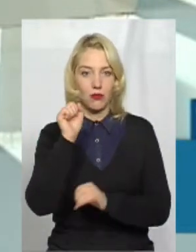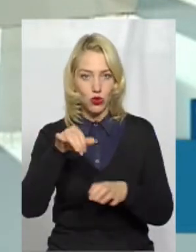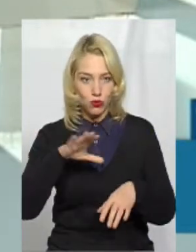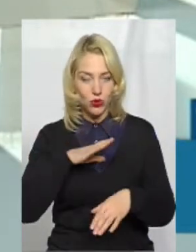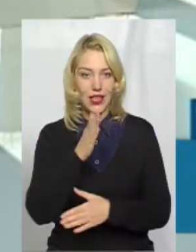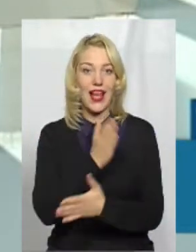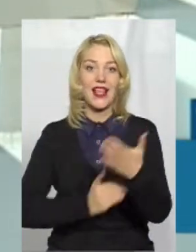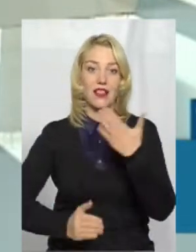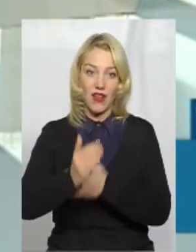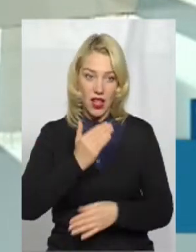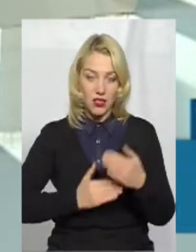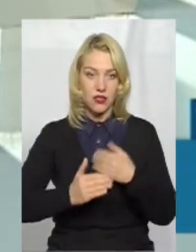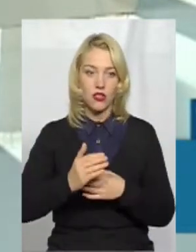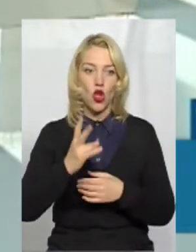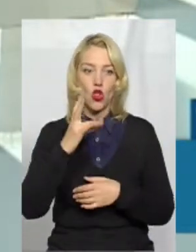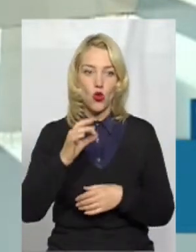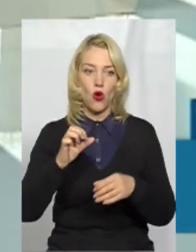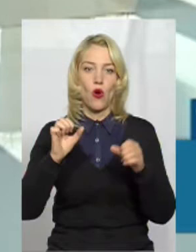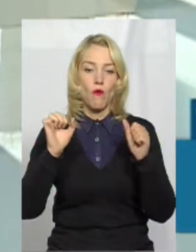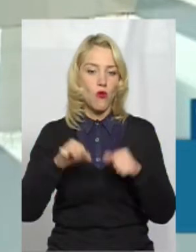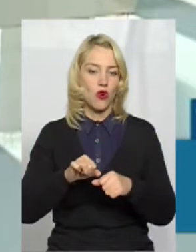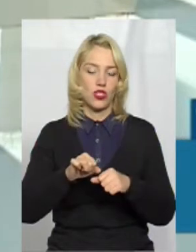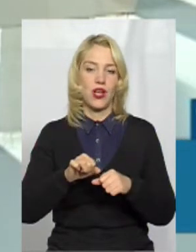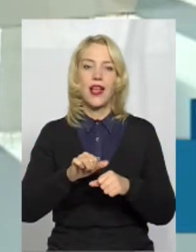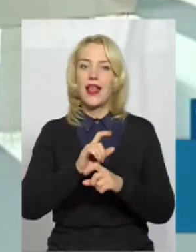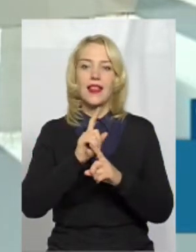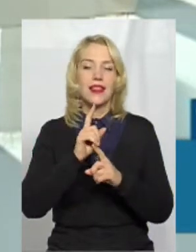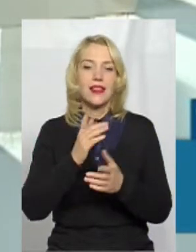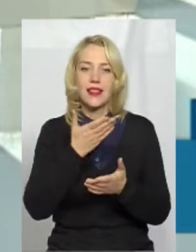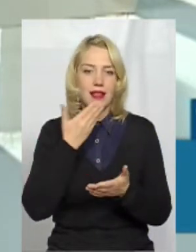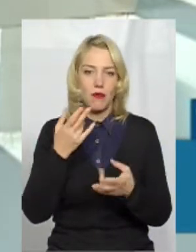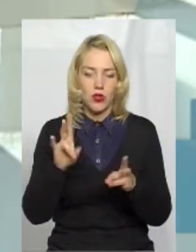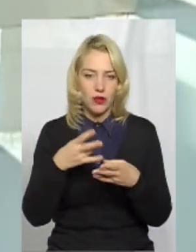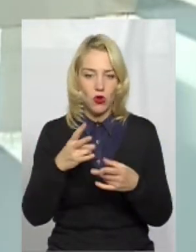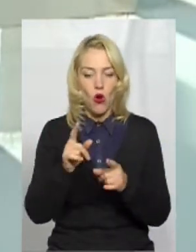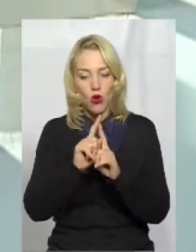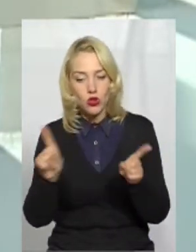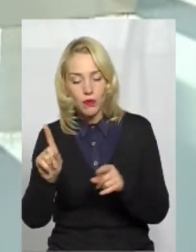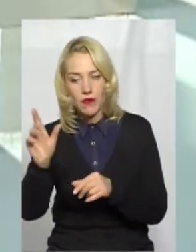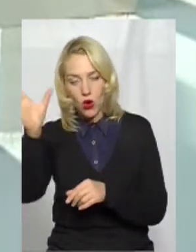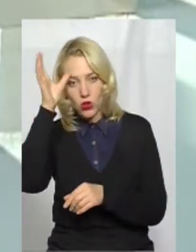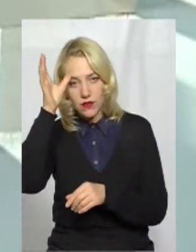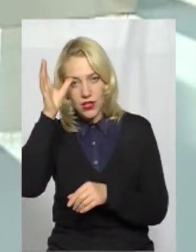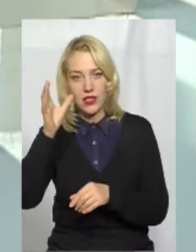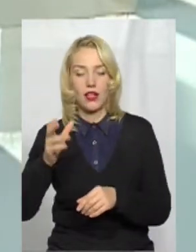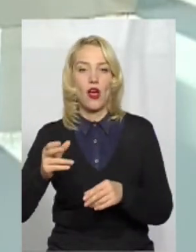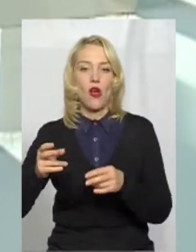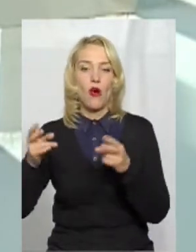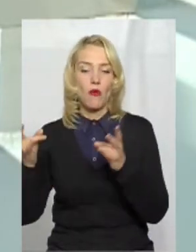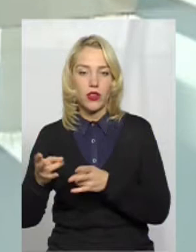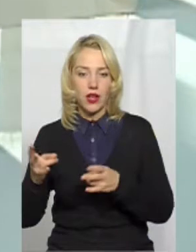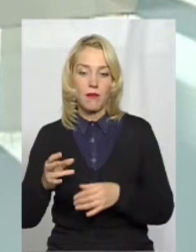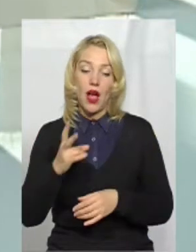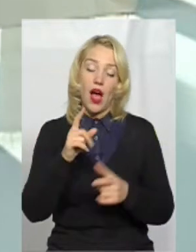інвалідність, але може не бути особливих освітніх потреб. Або у неї будуть особливі освітні